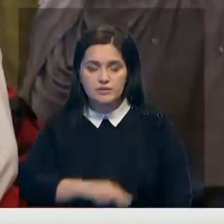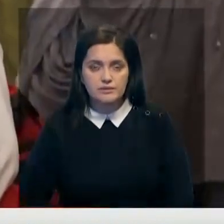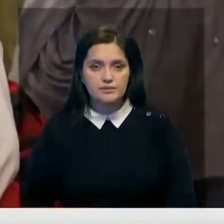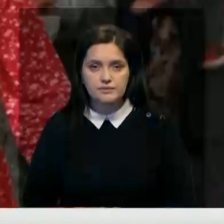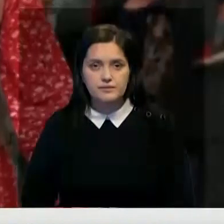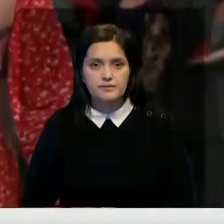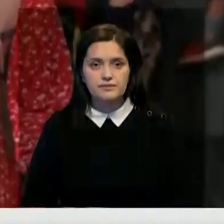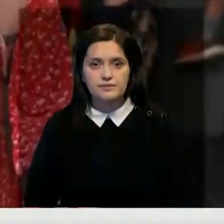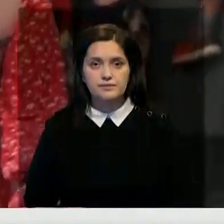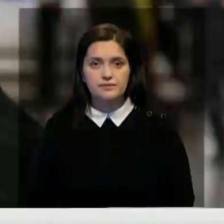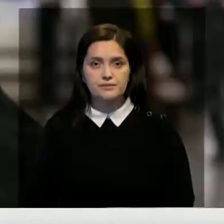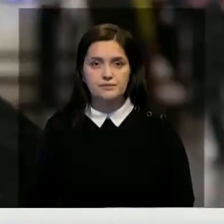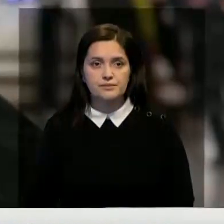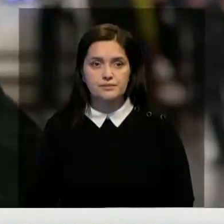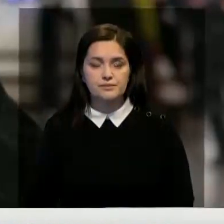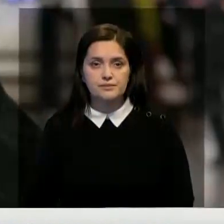к работе.